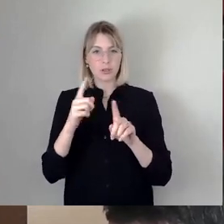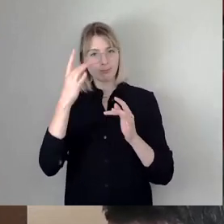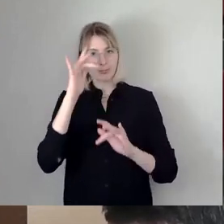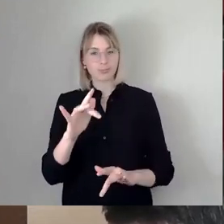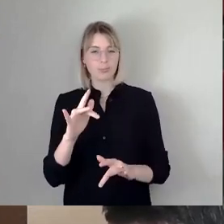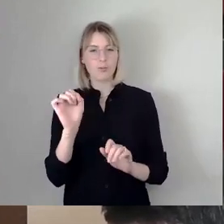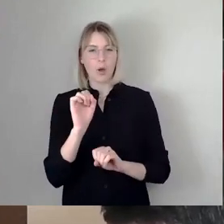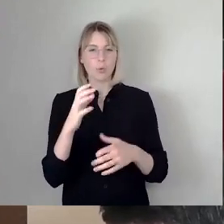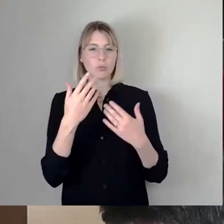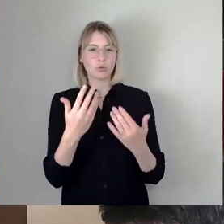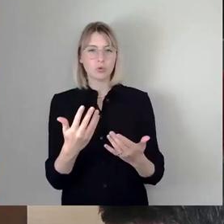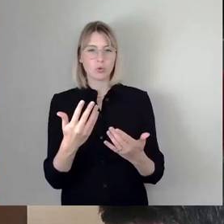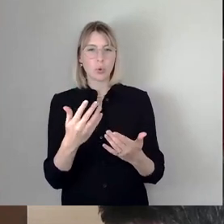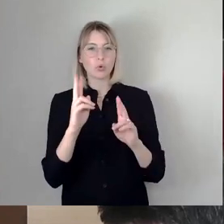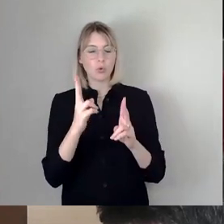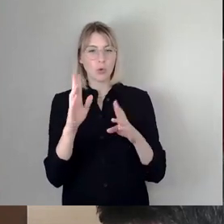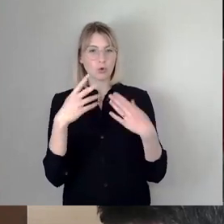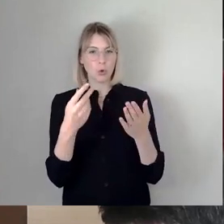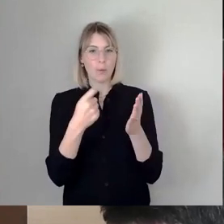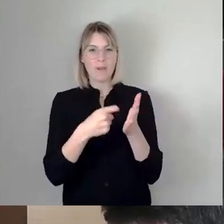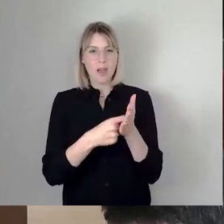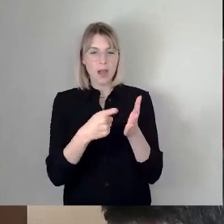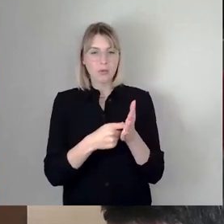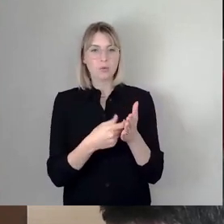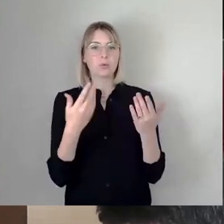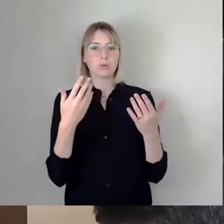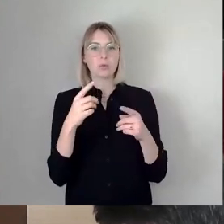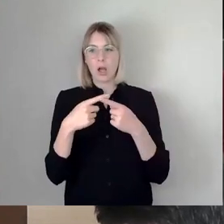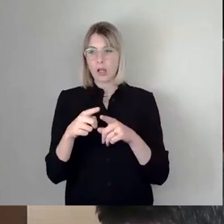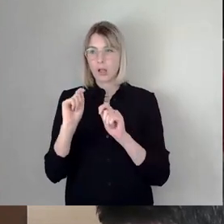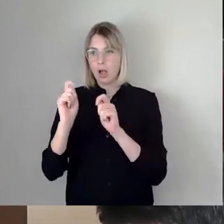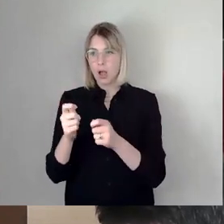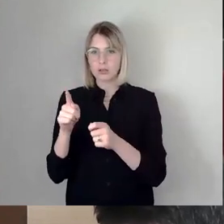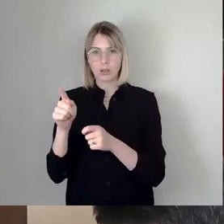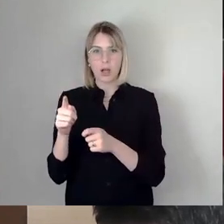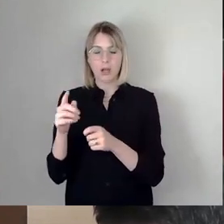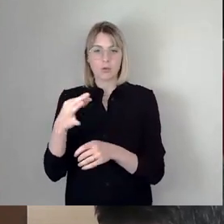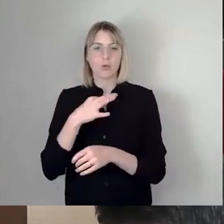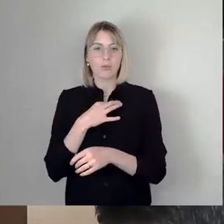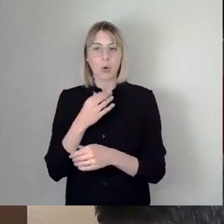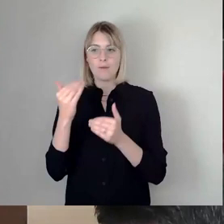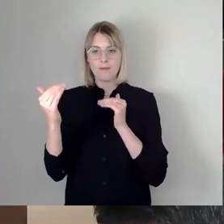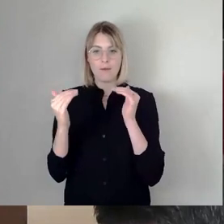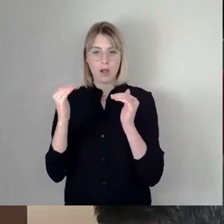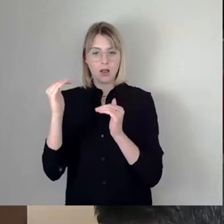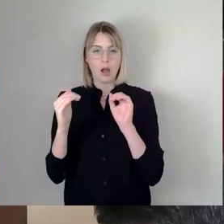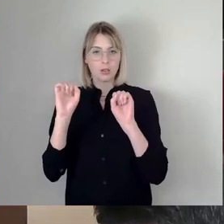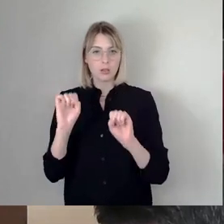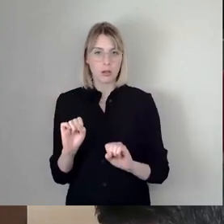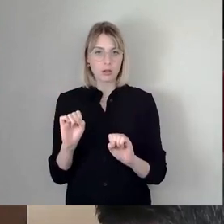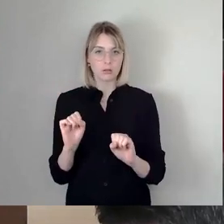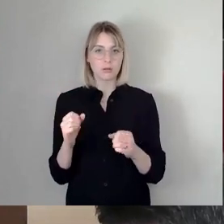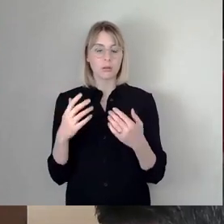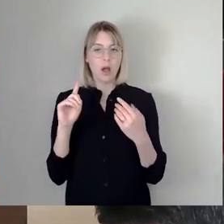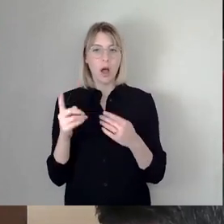wieso das sofort so bewertet wurde und wieso ein anderer Antrag, also für mich ist das im Tief vergleichbar. Wir haben auch bei der